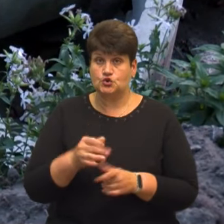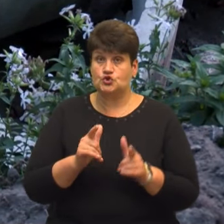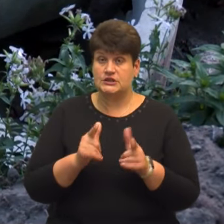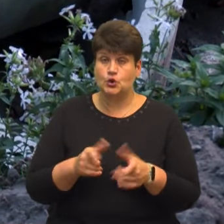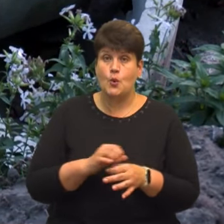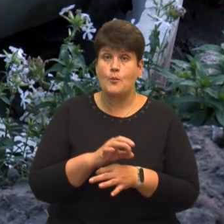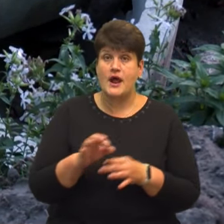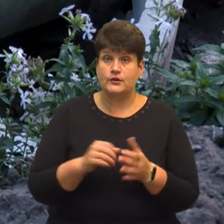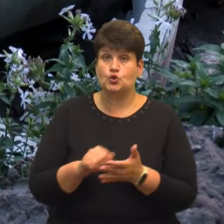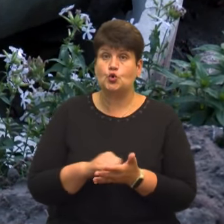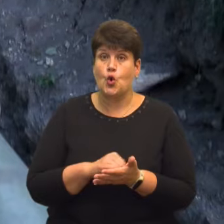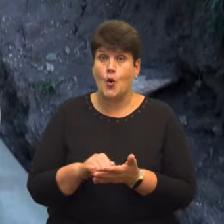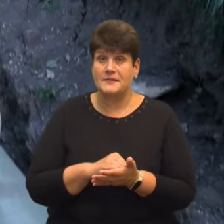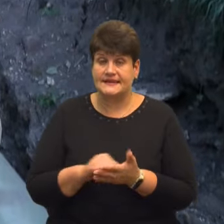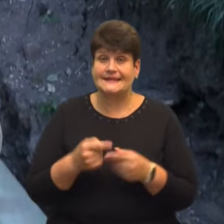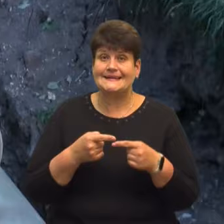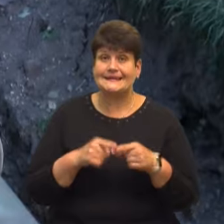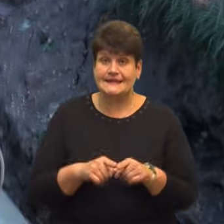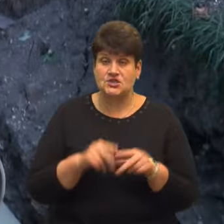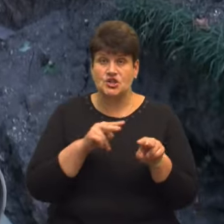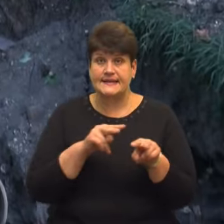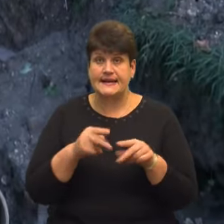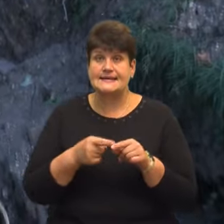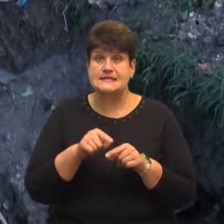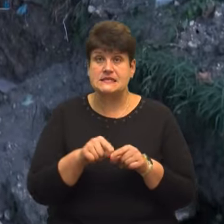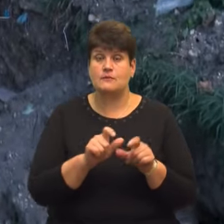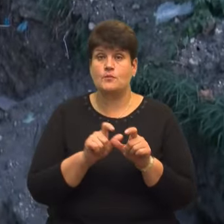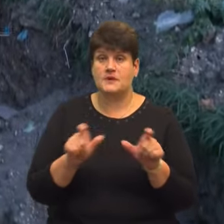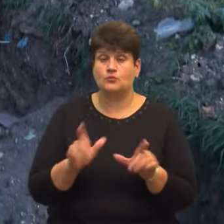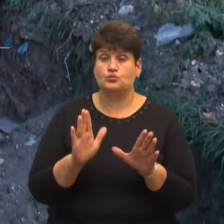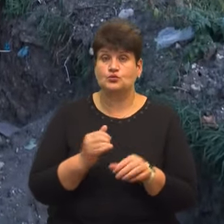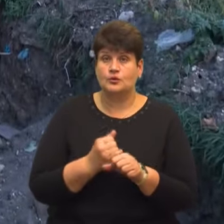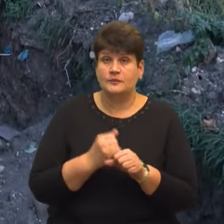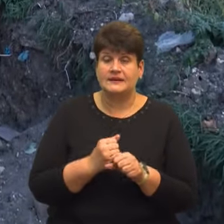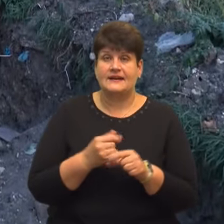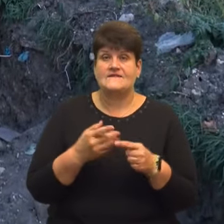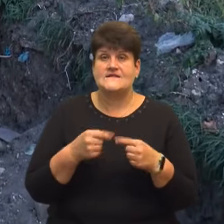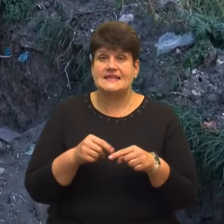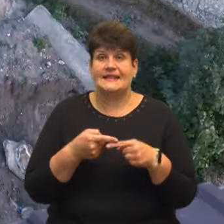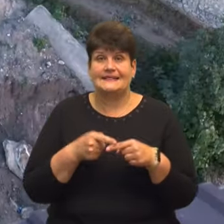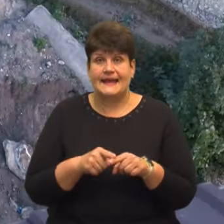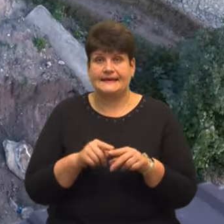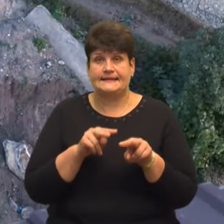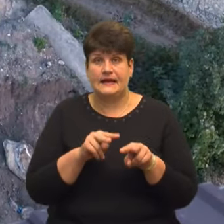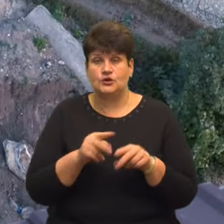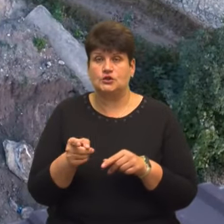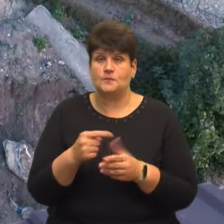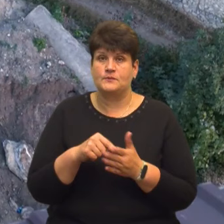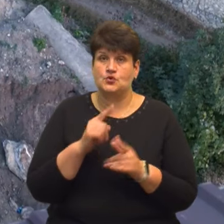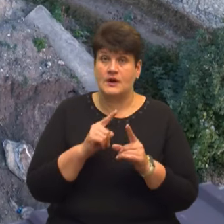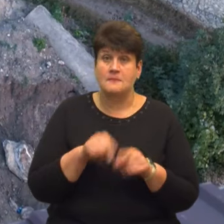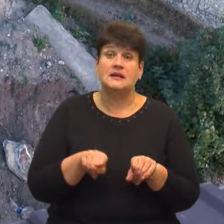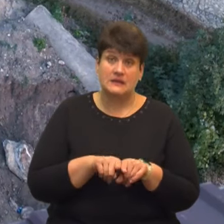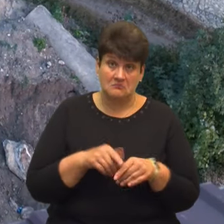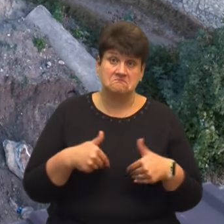проєктної документації, технічний нагляд за цим об'єктом здійснює відділ технагляду Тернопільської міської ради. Туди ми також